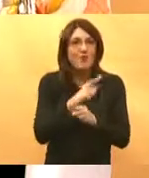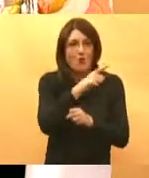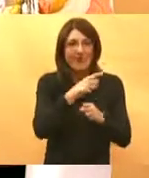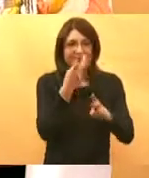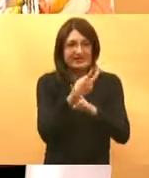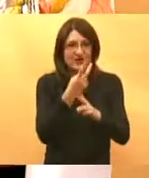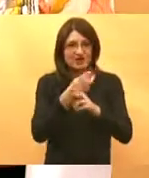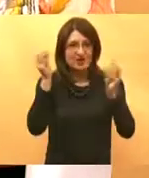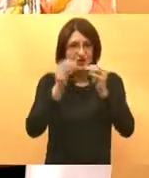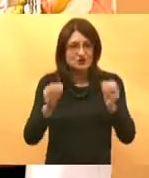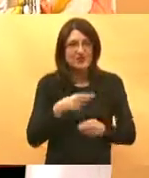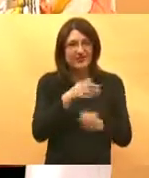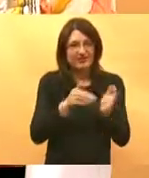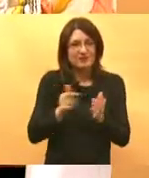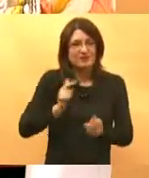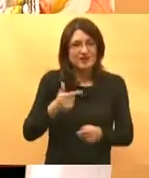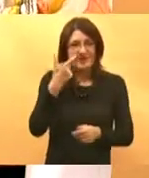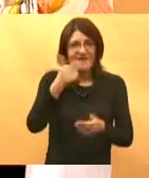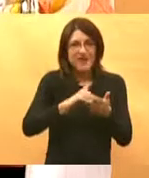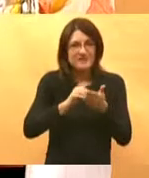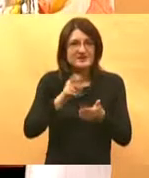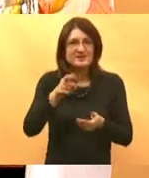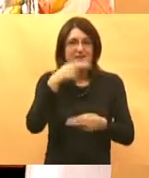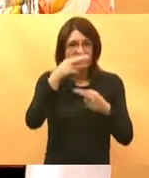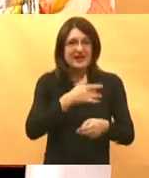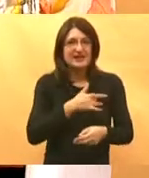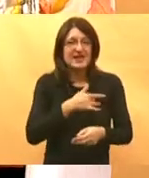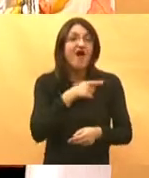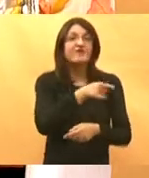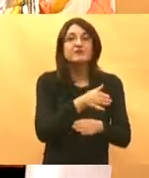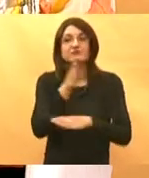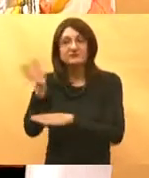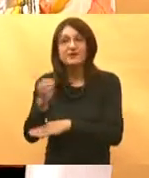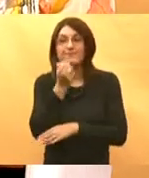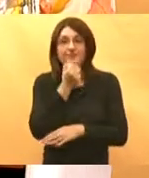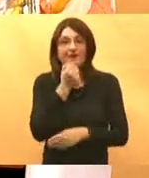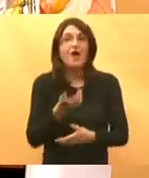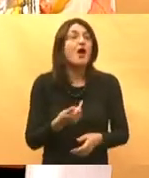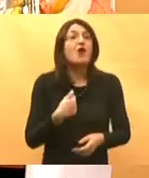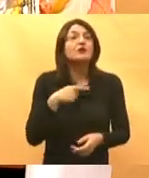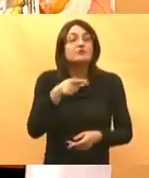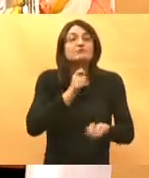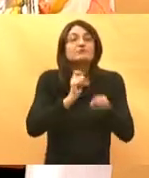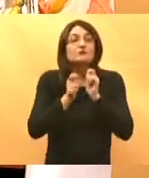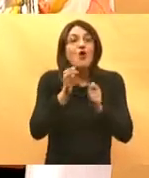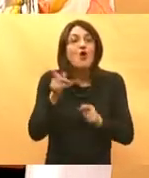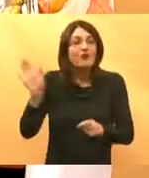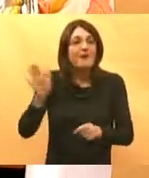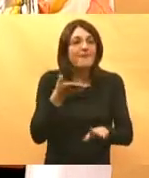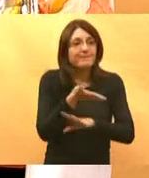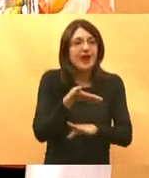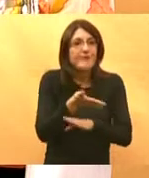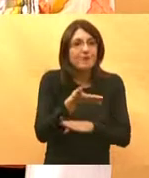sustavu pa ste trebali čekati dva mjeseca na kardiologa pa ste vi otišli i to napravili i onda ću ja s vama porazgovarati o tim preporučenim pretragama i